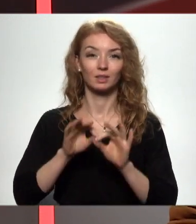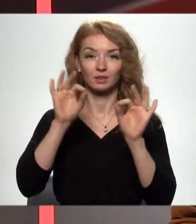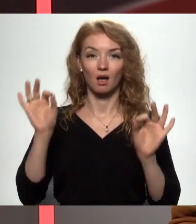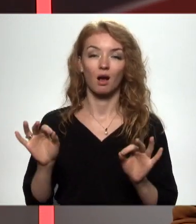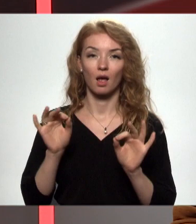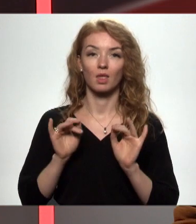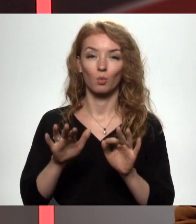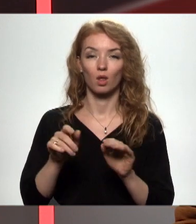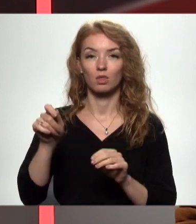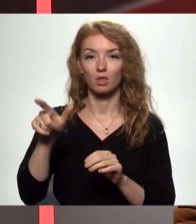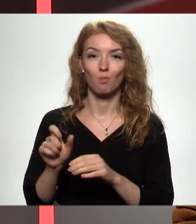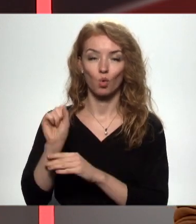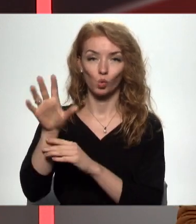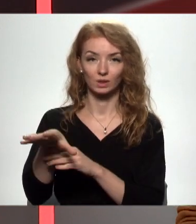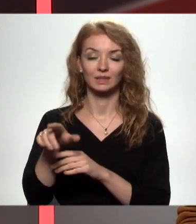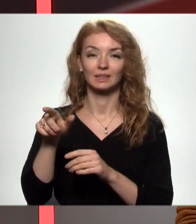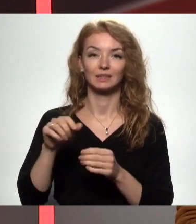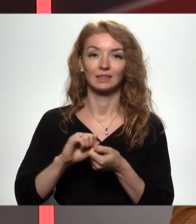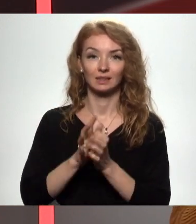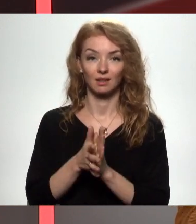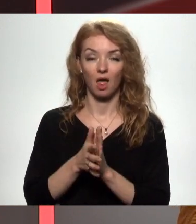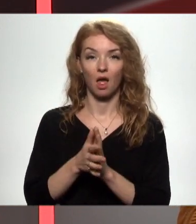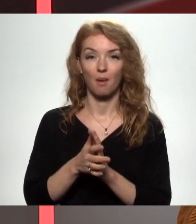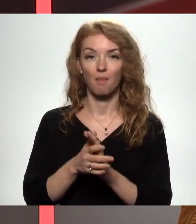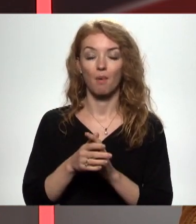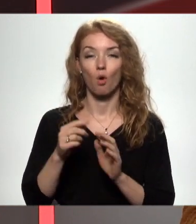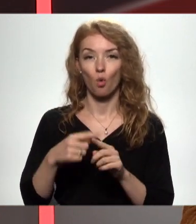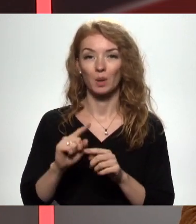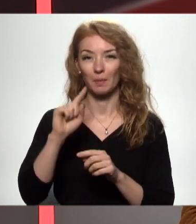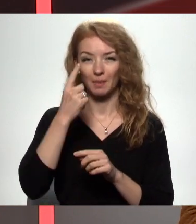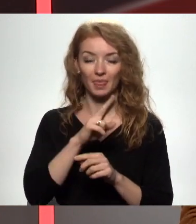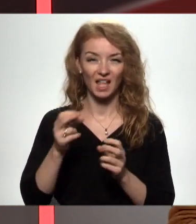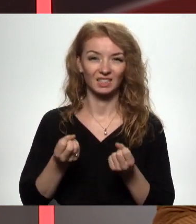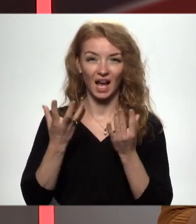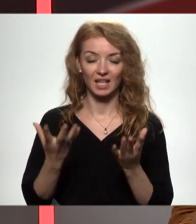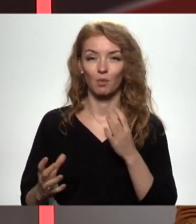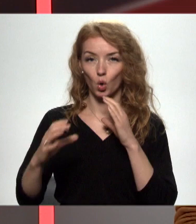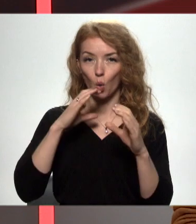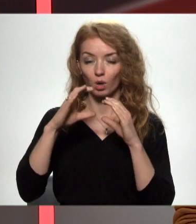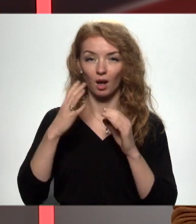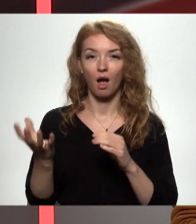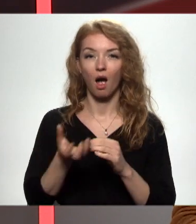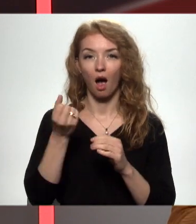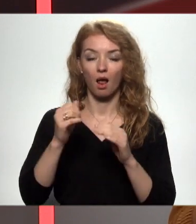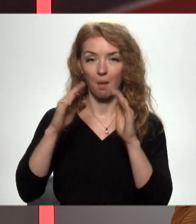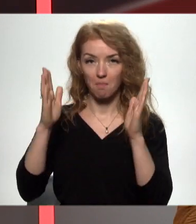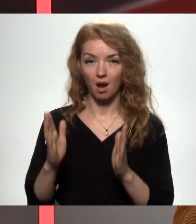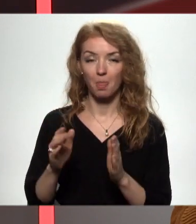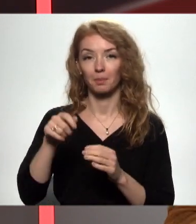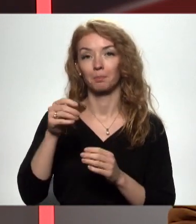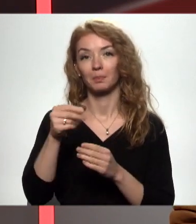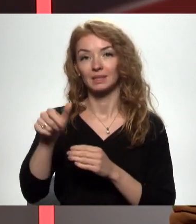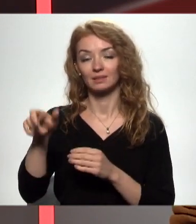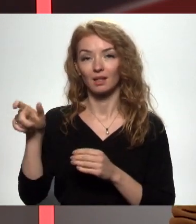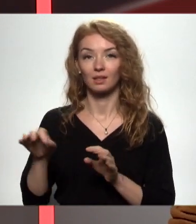darboties depozītes sistēma dzērienu iepakojumiem. Pārvarējuši pirmās neskaidrības komunikācijā ar tarumātiem, Pircei